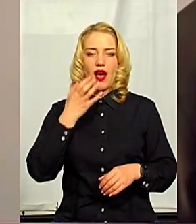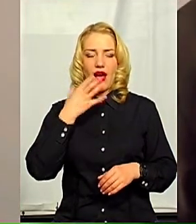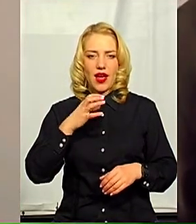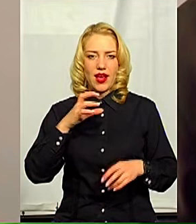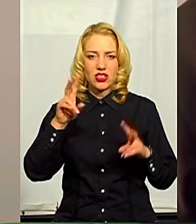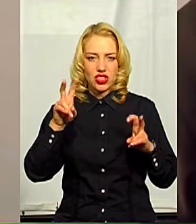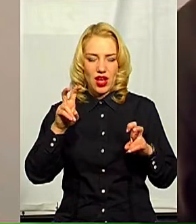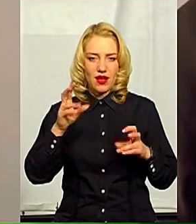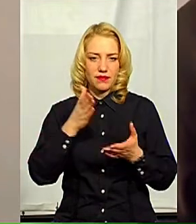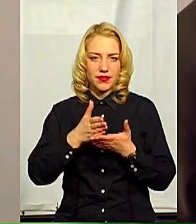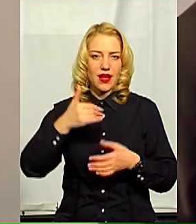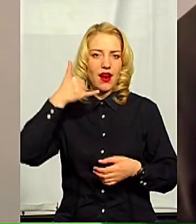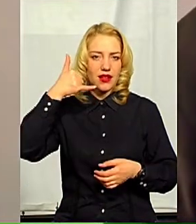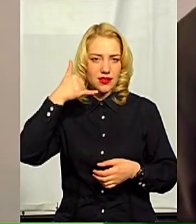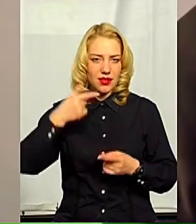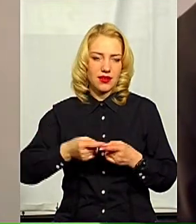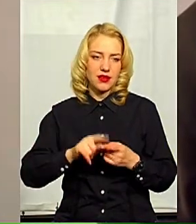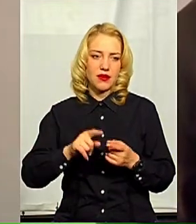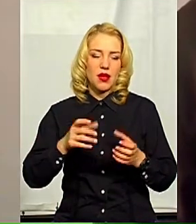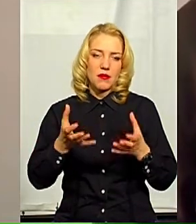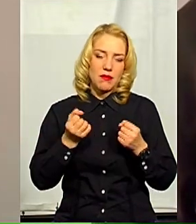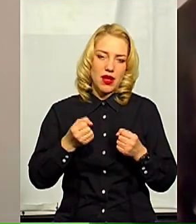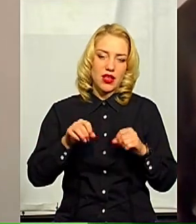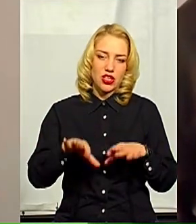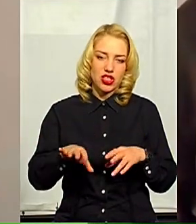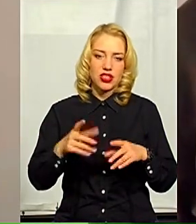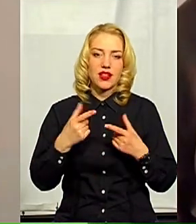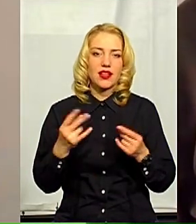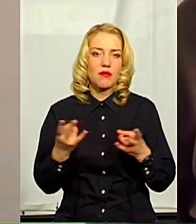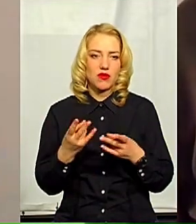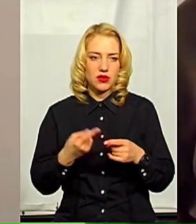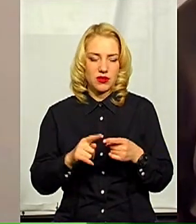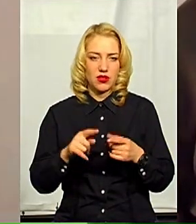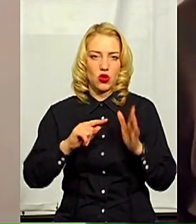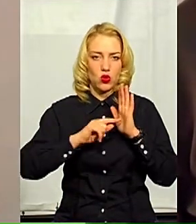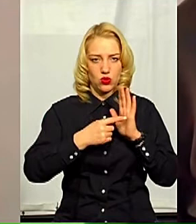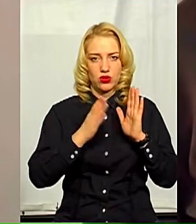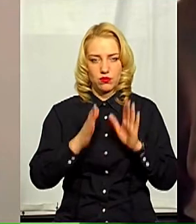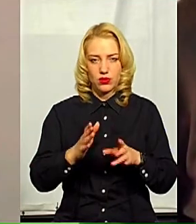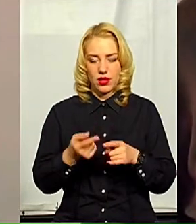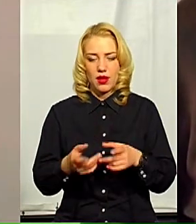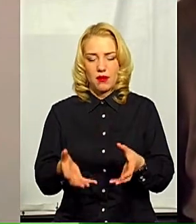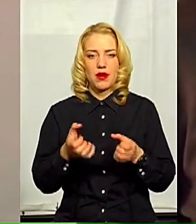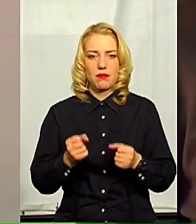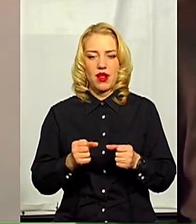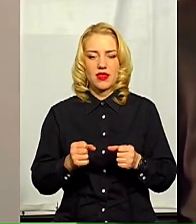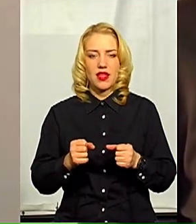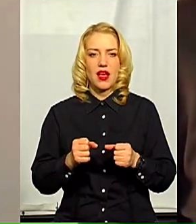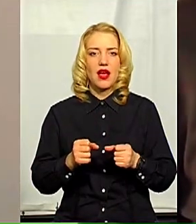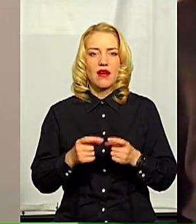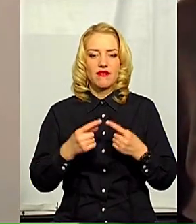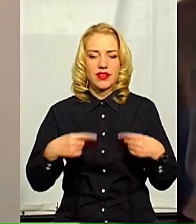приймали рішення, де саме має бути гаряча лінія і визначили такою точкою приймальне відділення Хмельницької